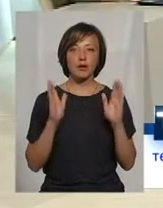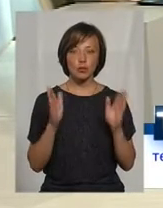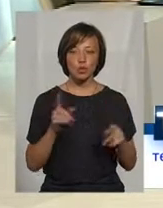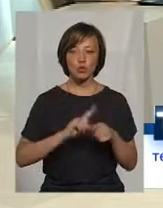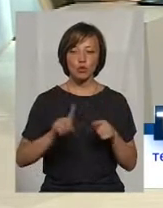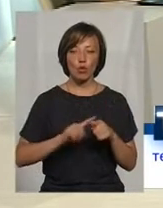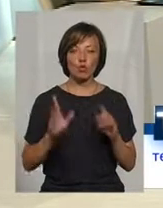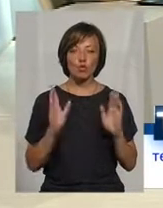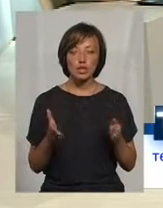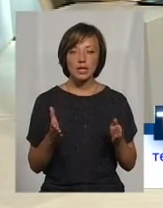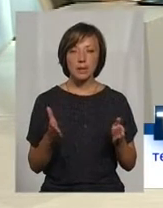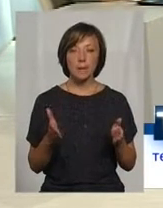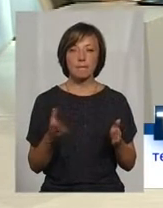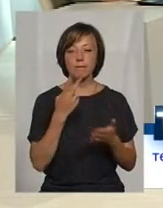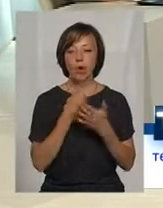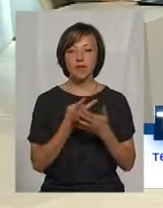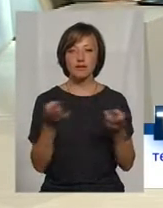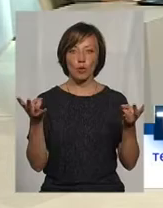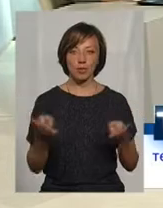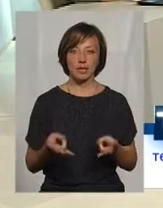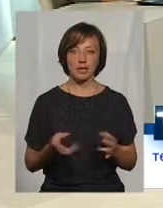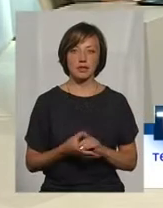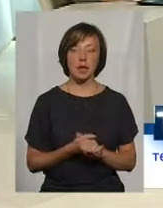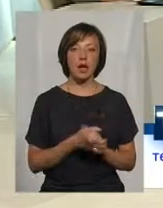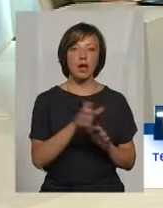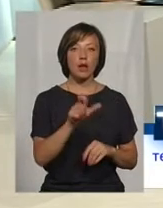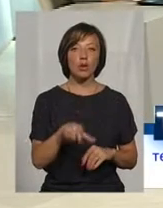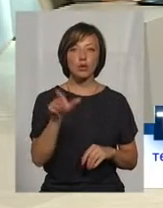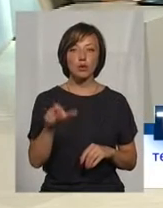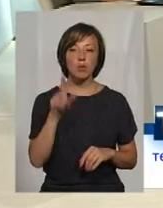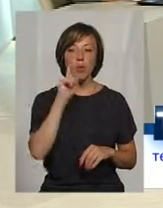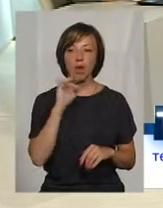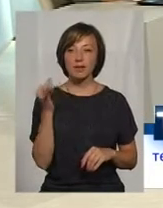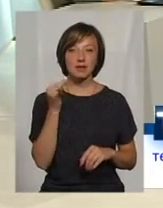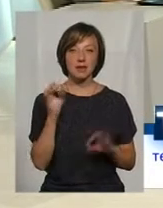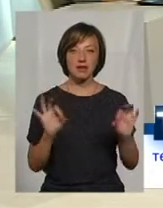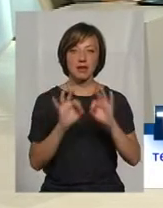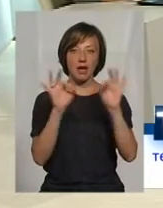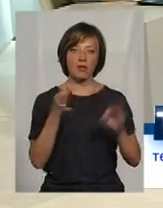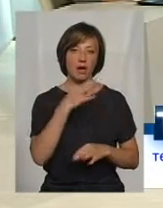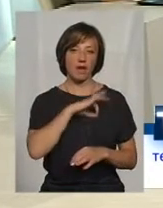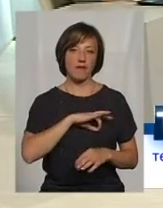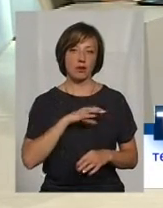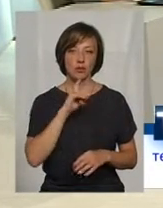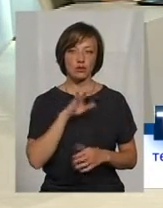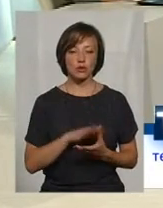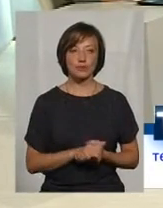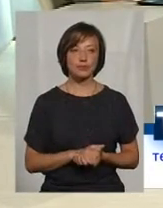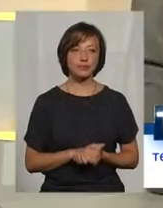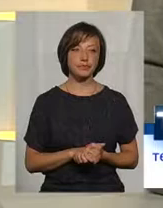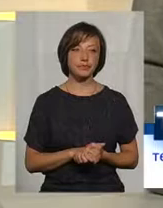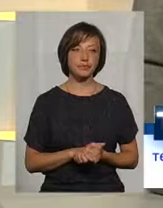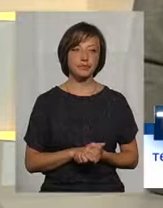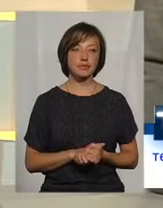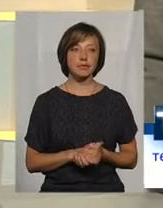мабуть, скоро буде, тому що воно показує свою необхідність, тому що люди поки не будуть зацікавлені, не буде ніякого ефекту. Скажіть, будь ласка,